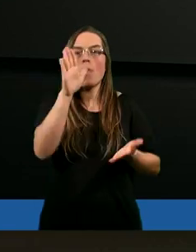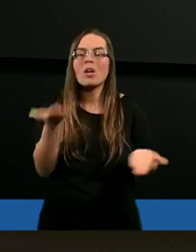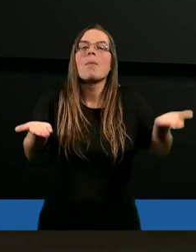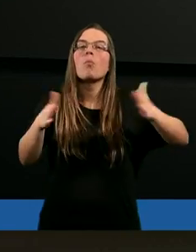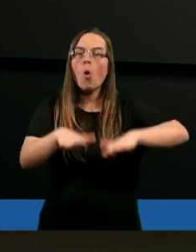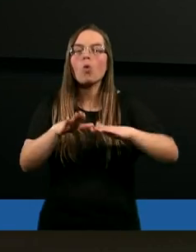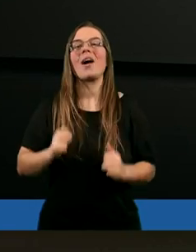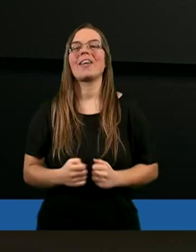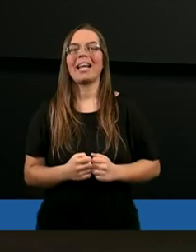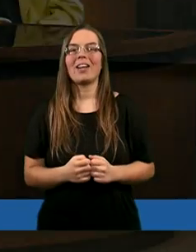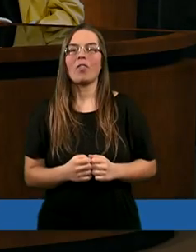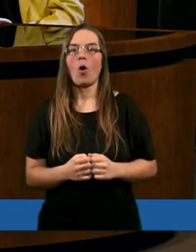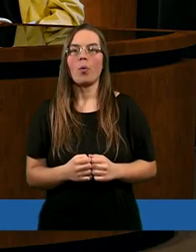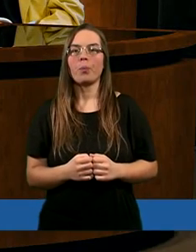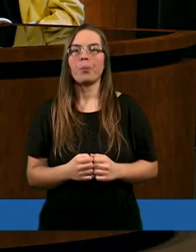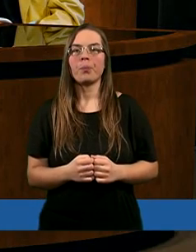błogosławieństwo.